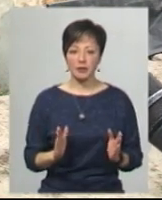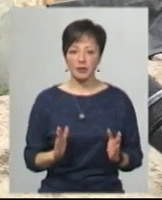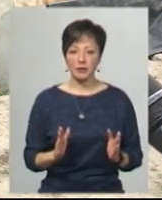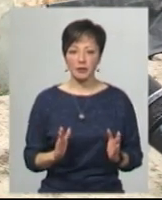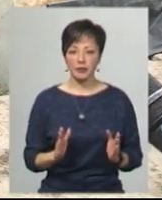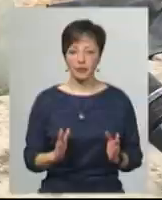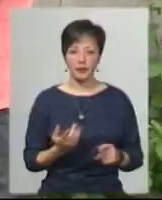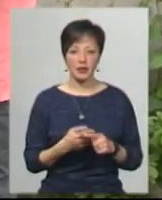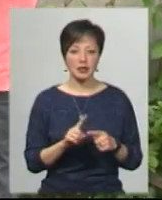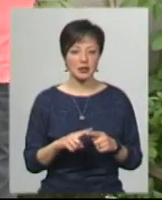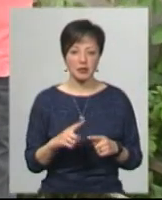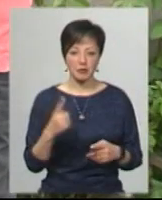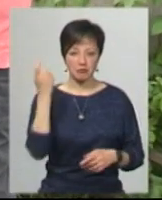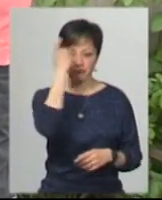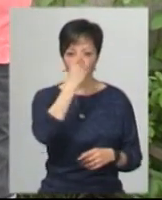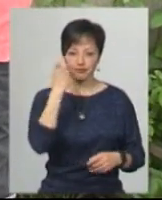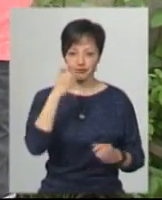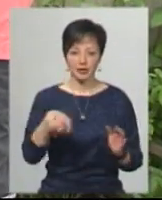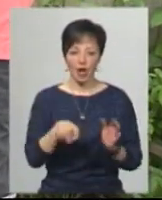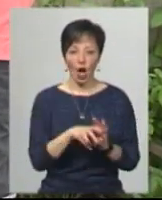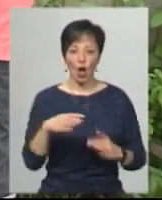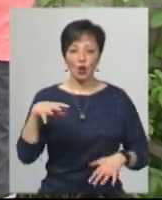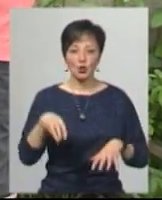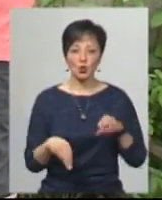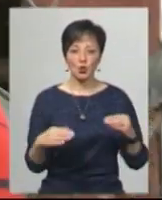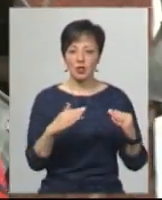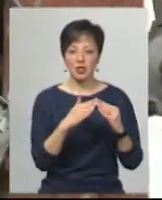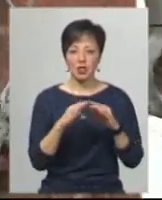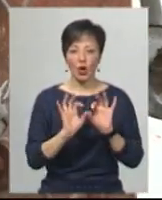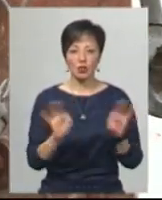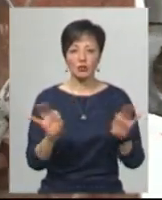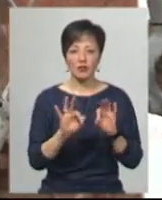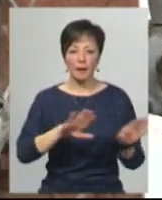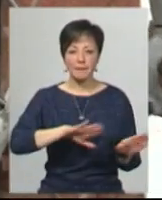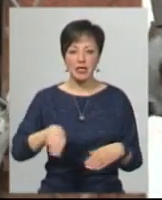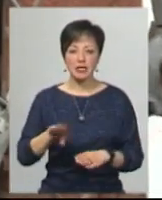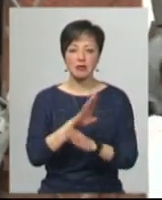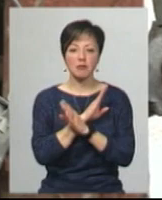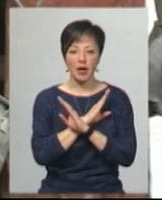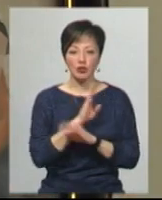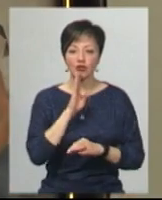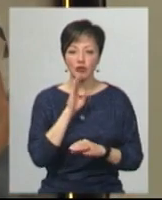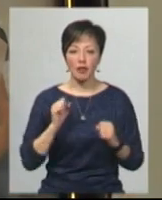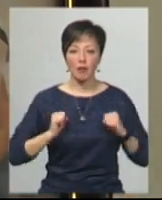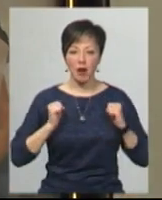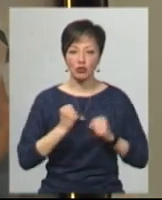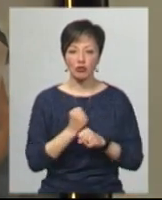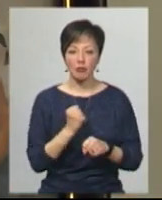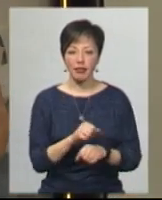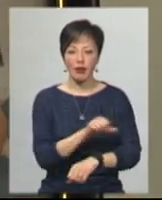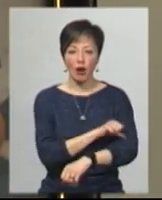до першого стовпав йому їхати. Сусід родини Шило Іван Янчук розповідає, уже після смерті Олену намагаються зробити